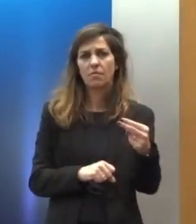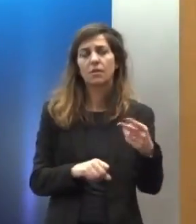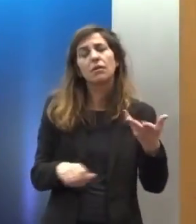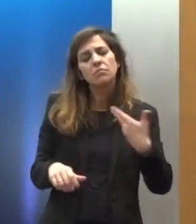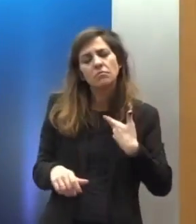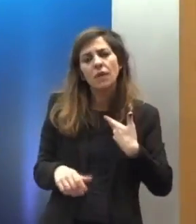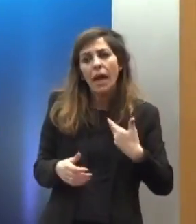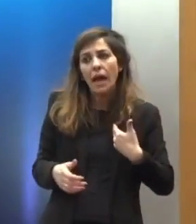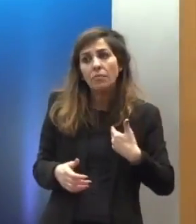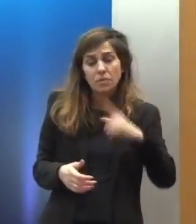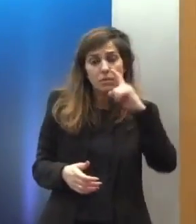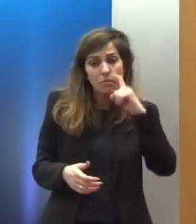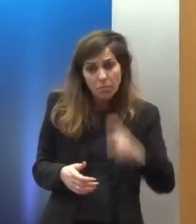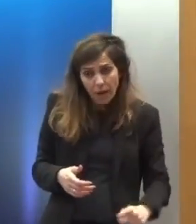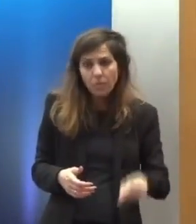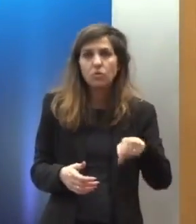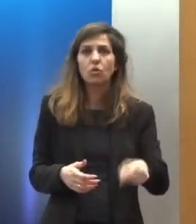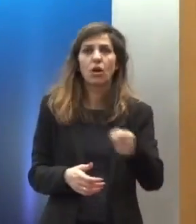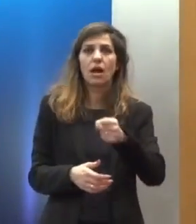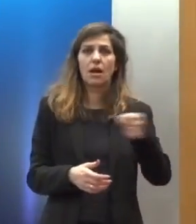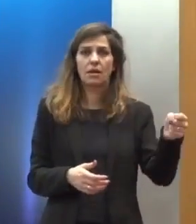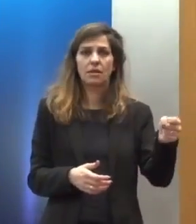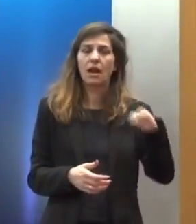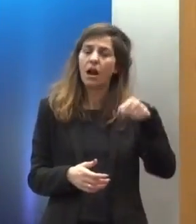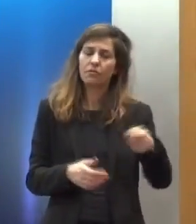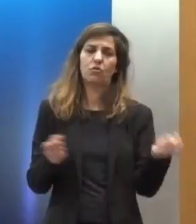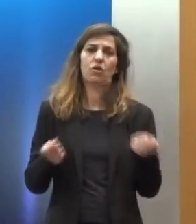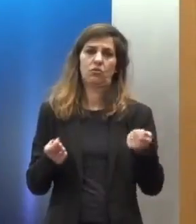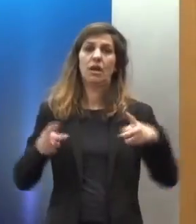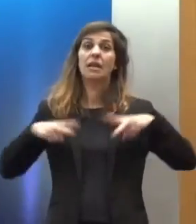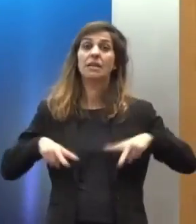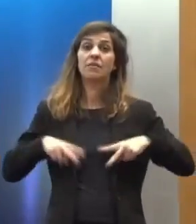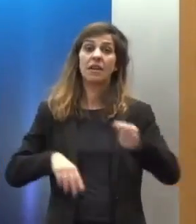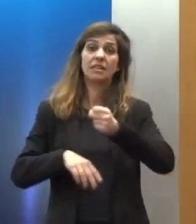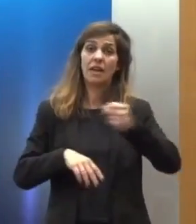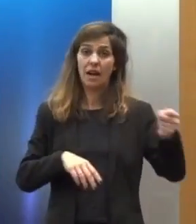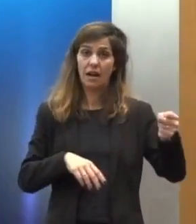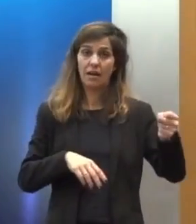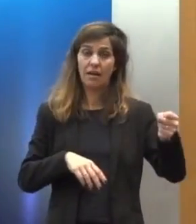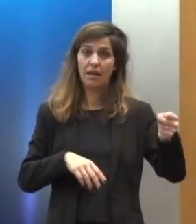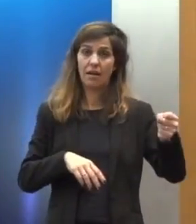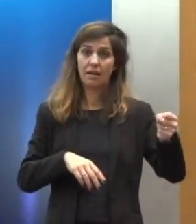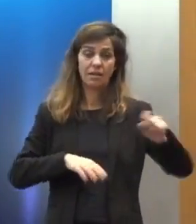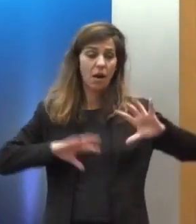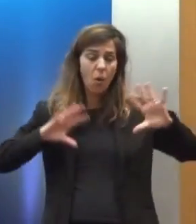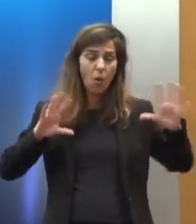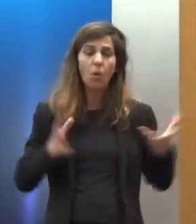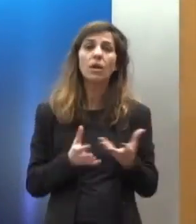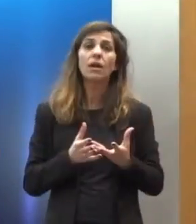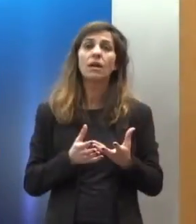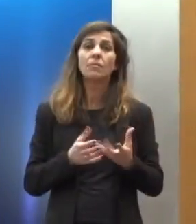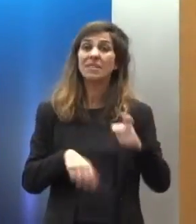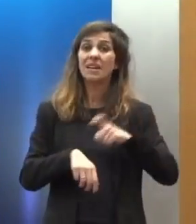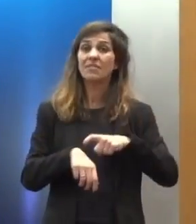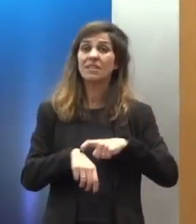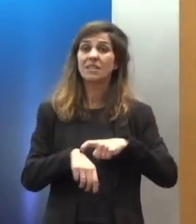αξιακό για την αριστερά για την κυβέρνηση της αριστεράς για όλους εμάς που σήμερα έχουμε